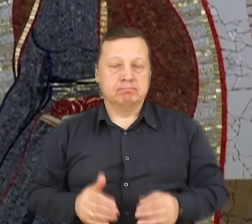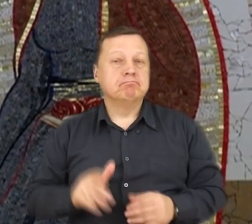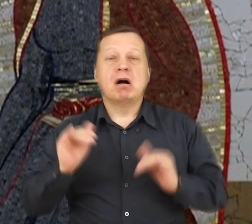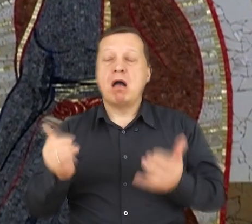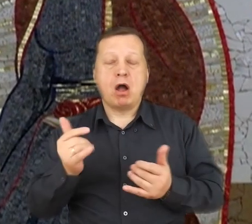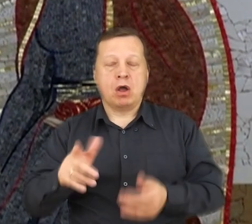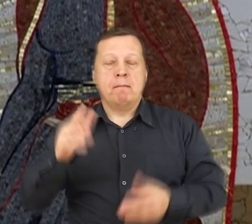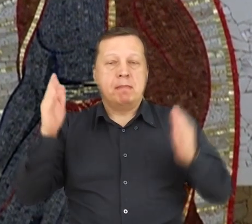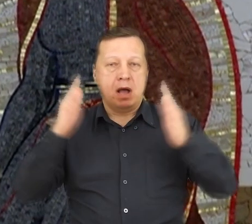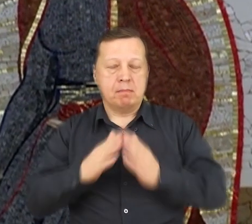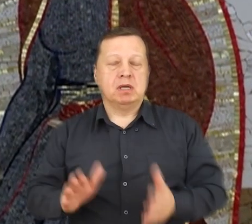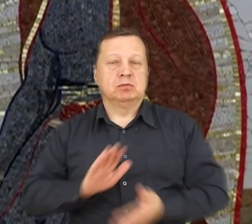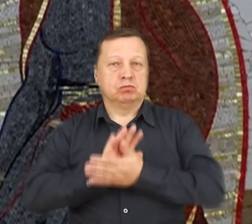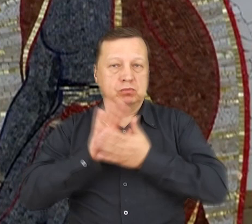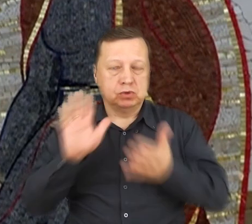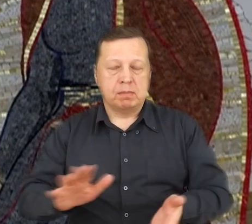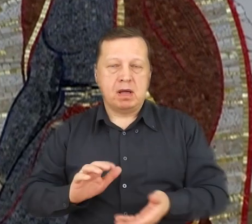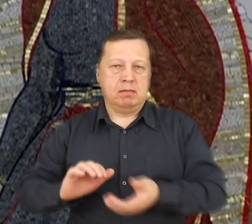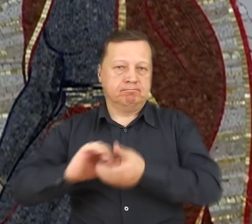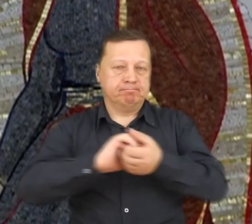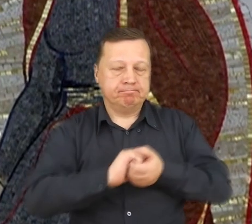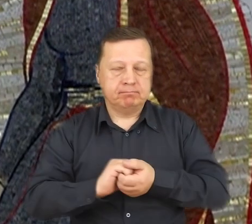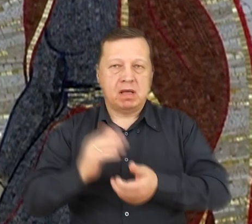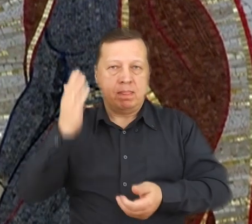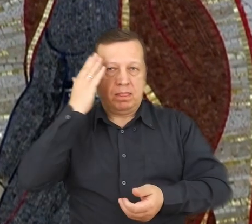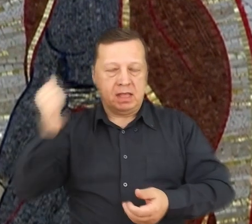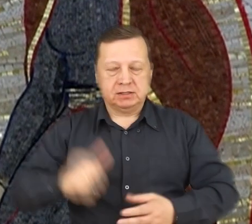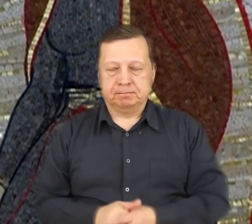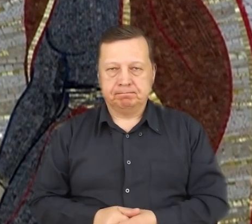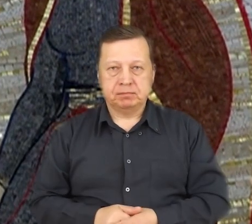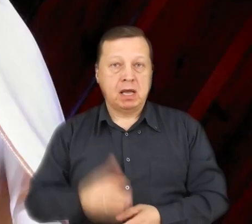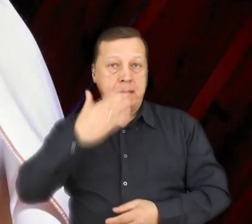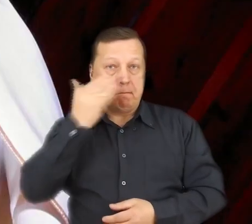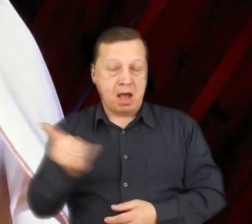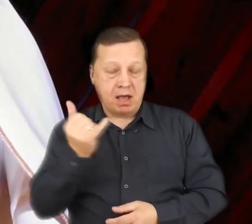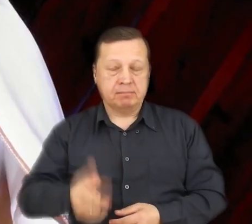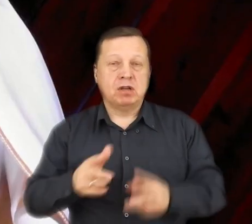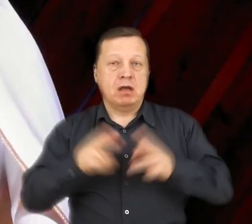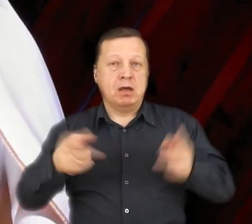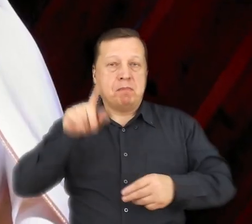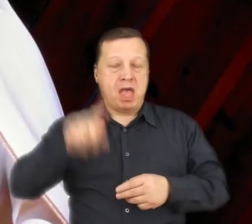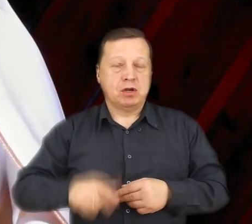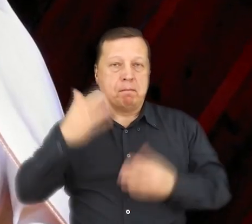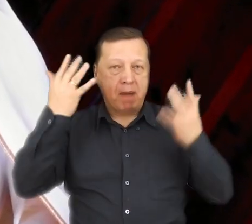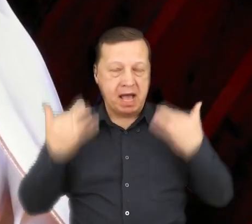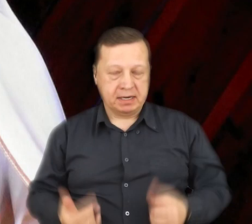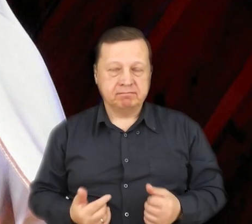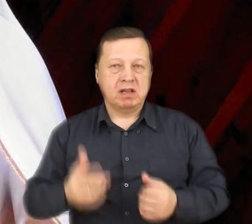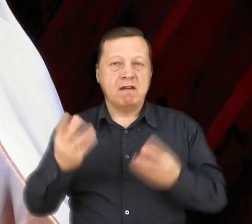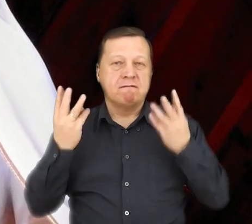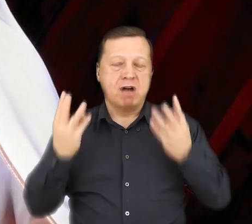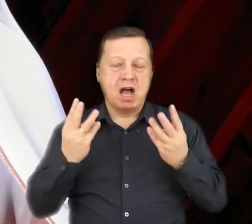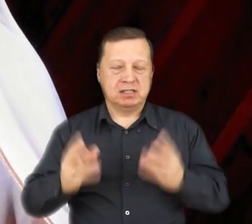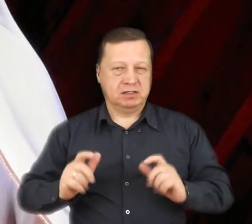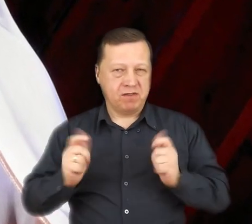jako papieża przebaczenia, pojednania i nadziei. Maj, miesiąc maryjny, miesiąc